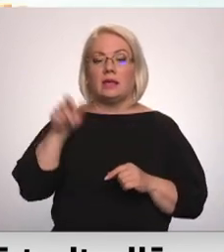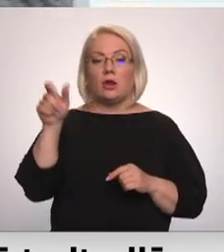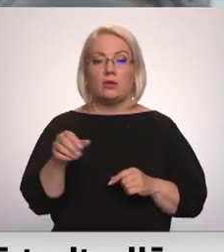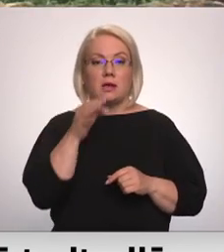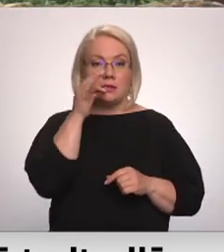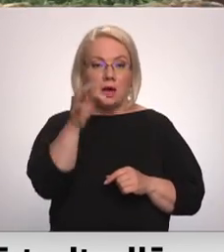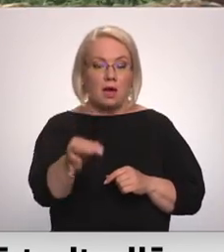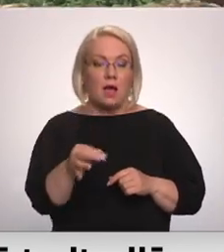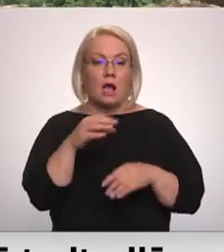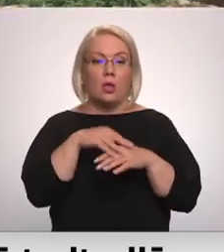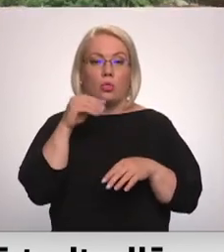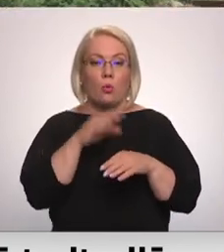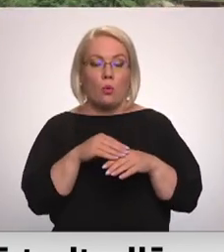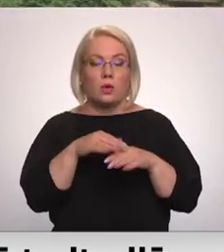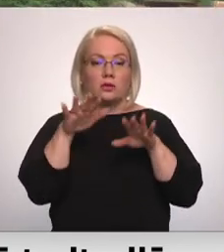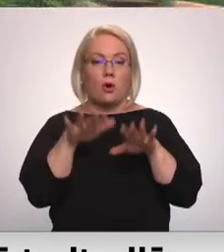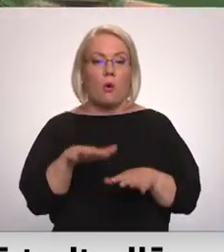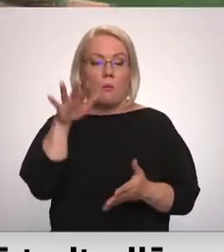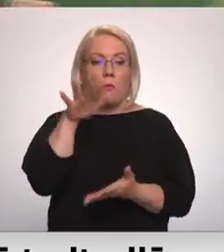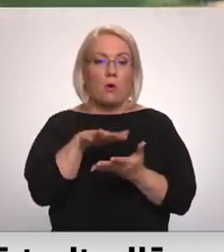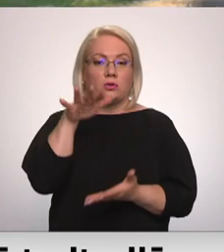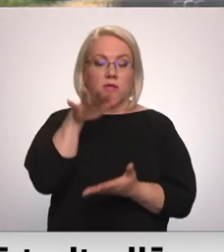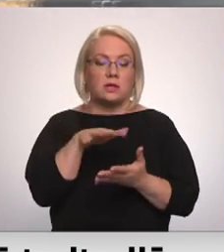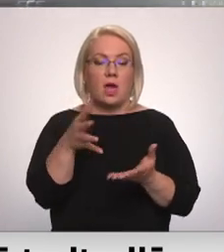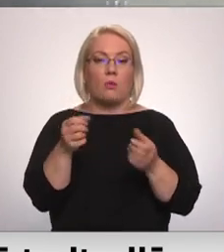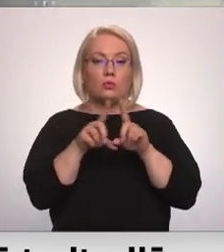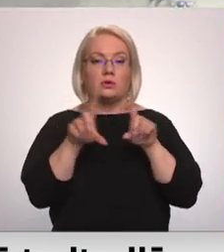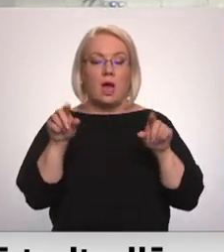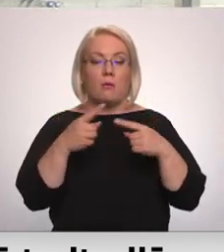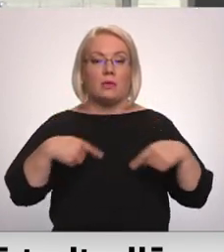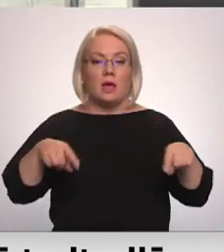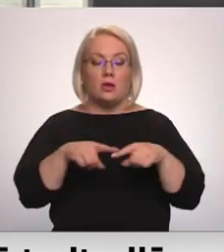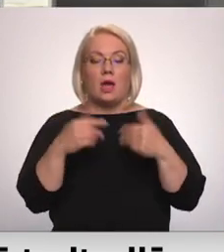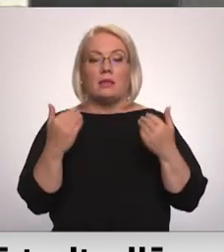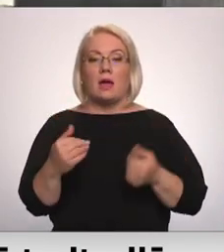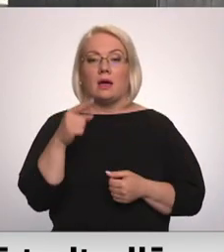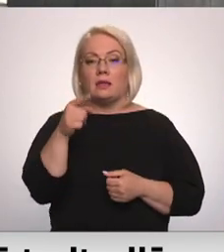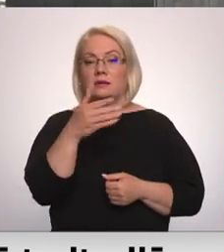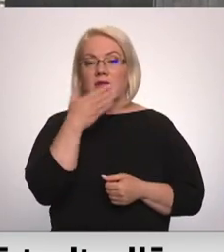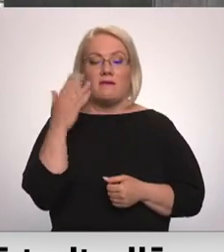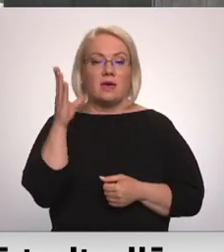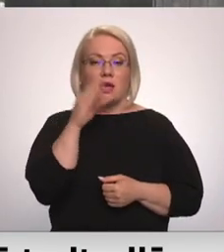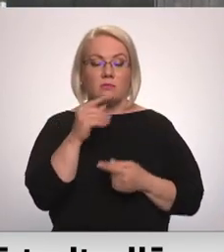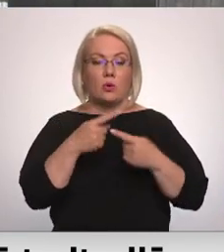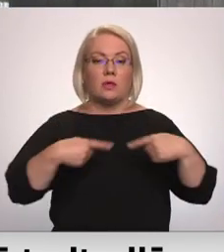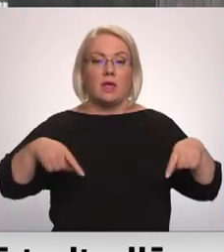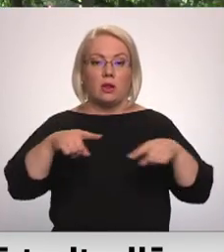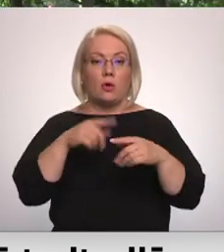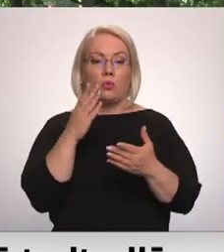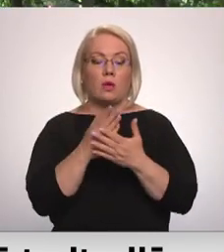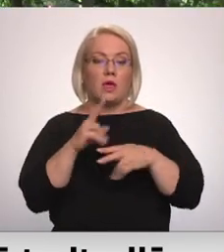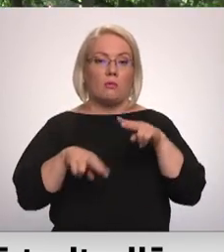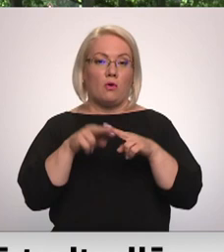ka dūņas parasti tiekot kompostētas uzņēmumu teritorijā, bet tagad tas nēsot iespējams, jo teritorijā notiek būvdarbi.